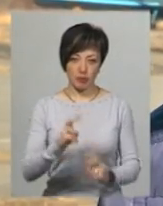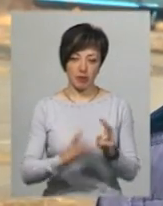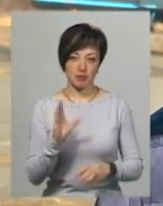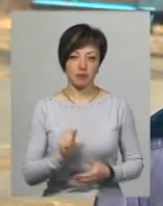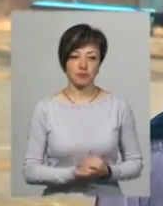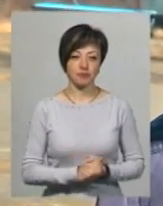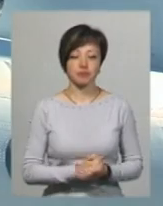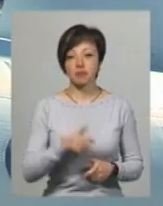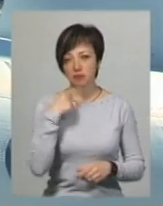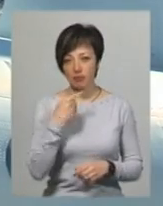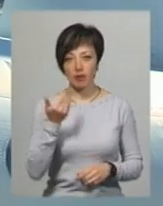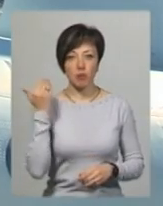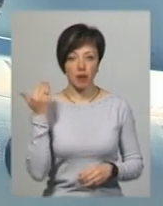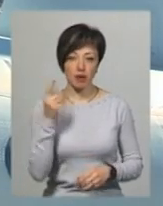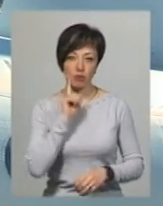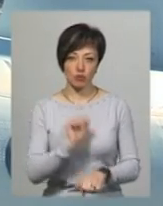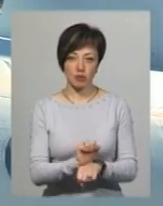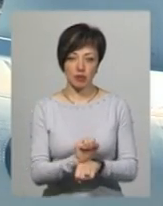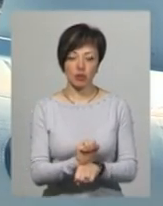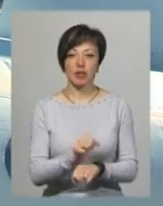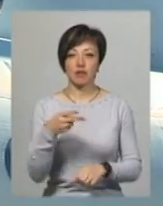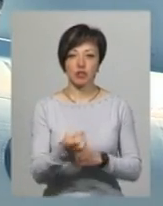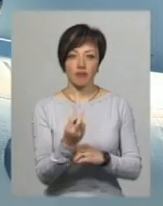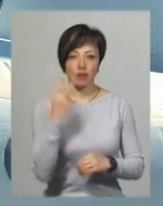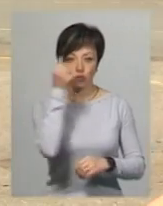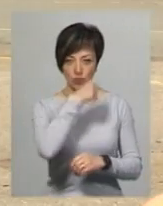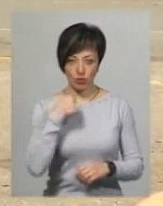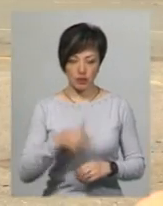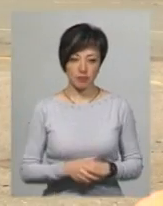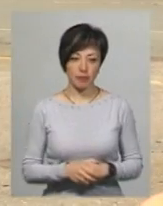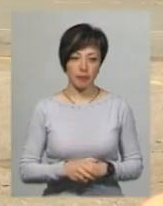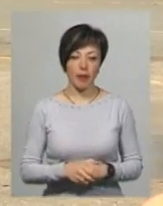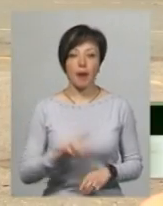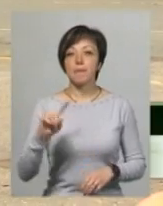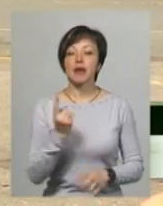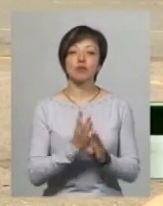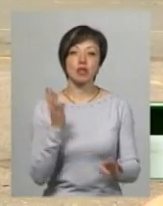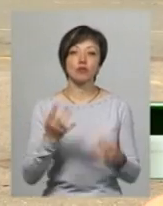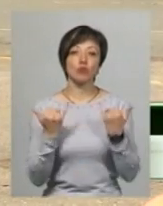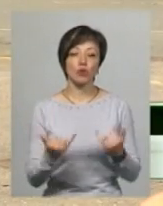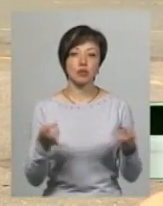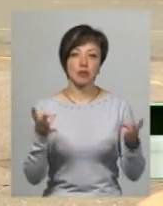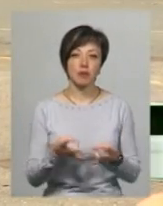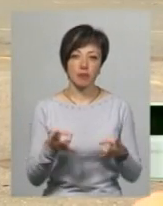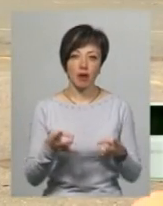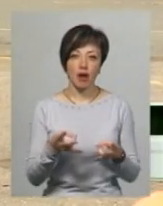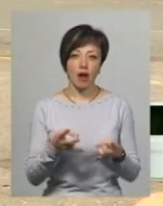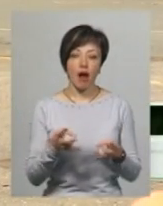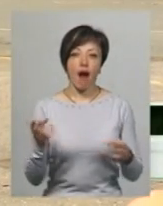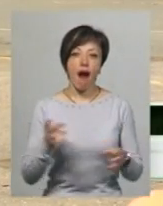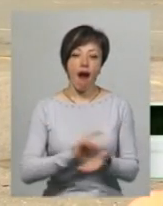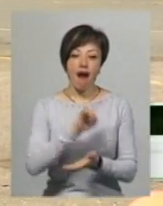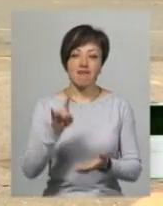Валерій Сорока. Каже, попередня призупинила дію у 2012 році. А саму першу чергу – це сьогодні авіабезпека.